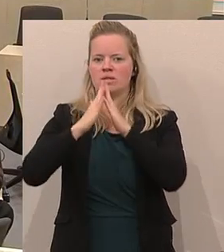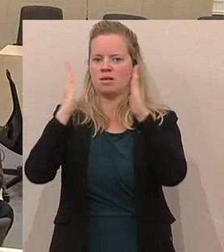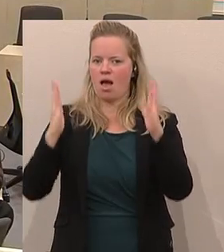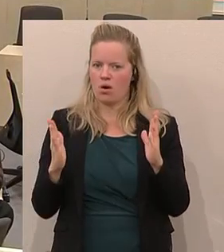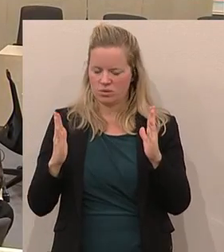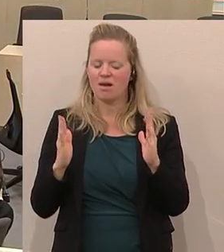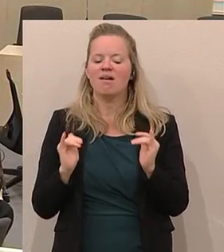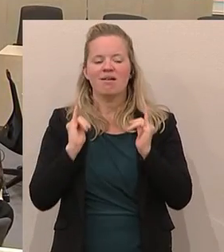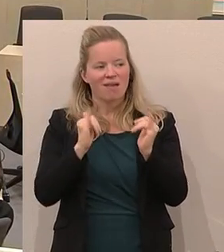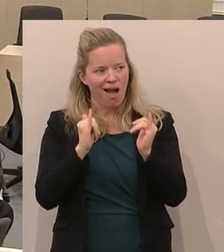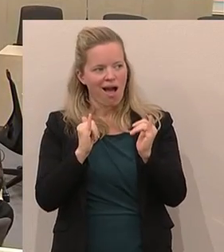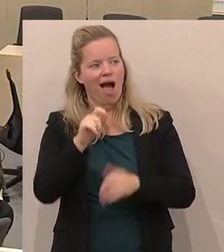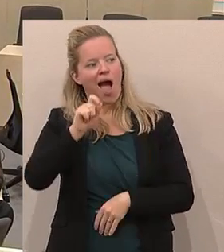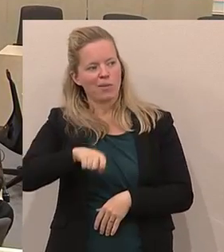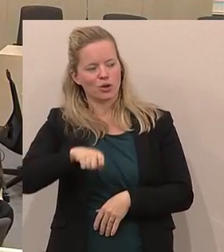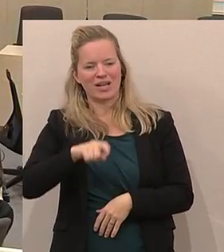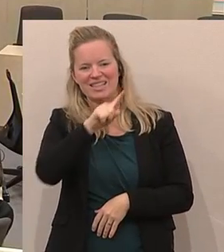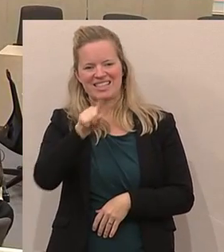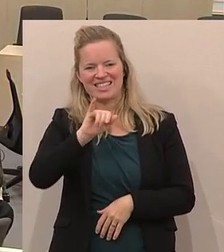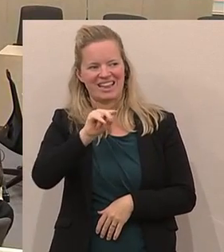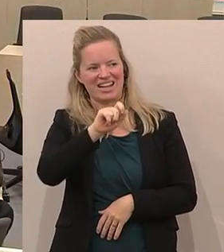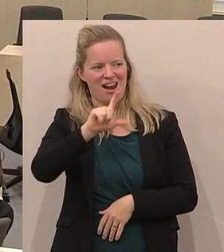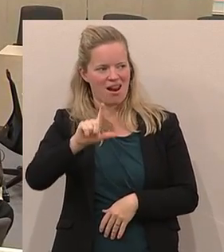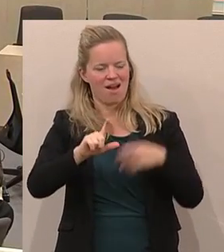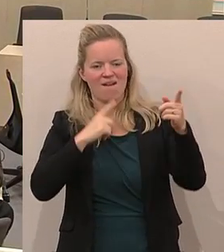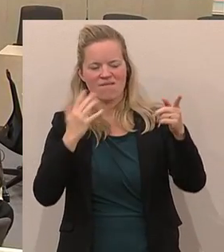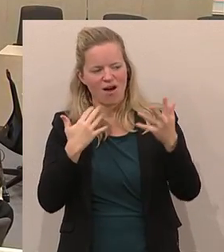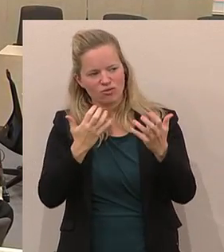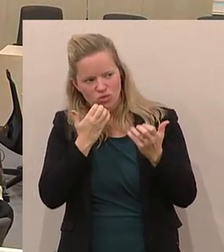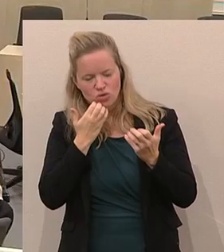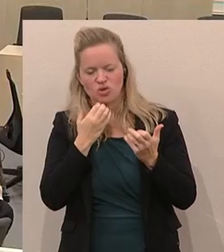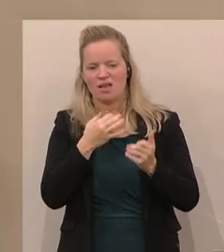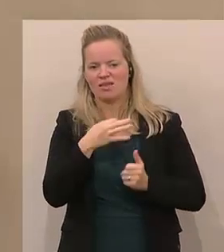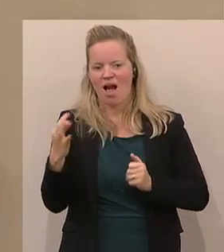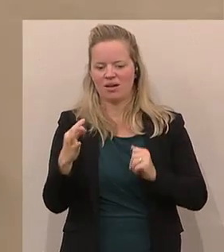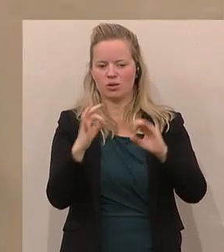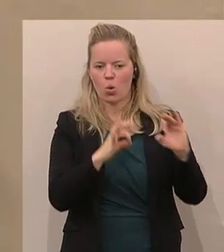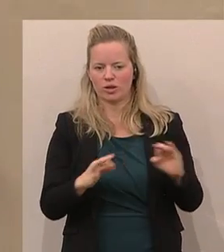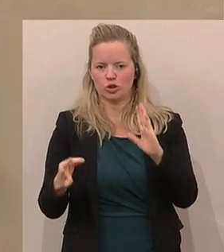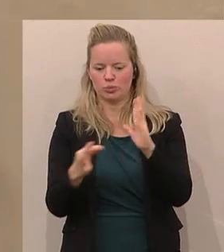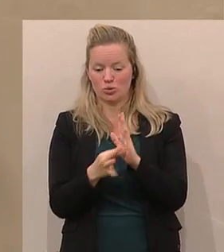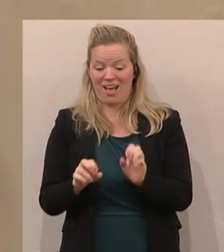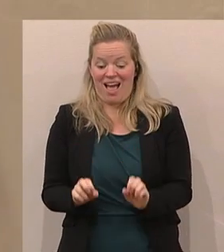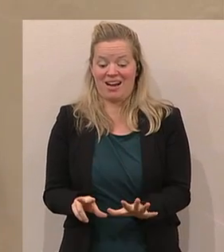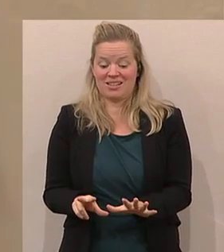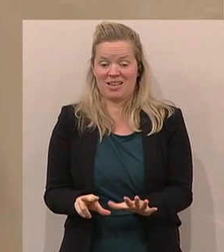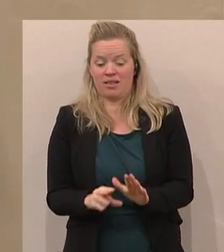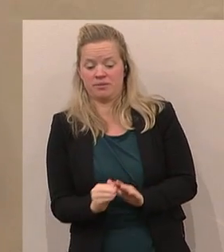Ja, der Herr Abgeordneter Zingl hat das Begehr vorgetragen, den Tagesordnungspunkt 18